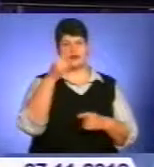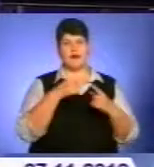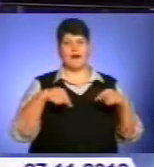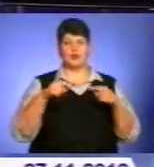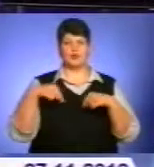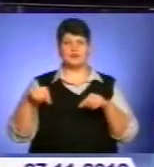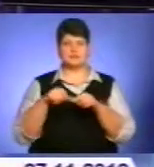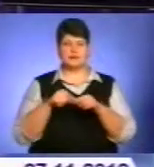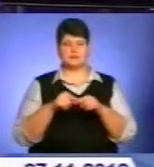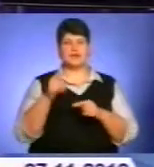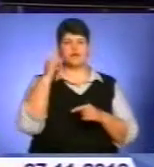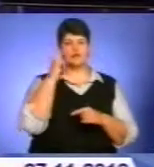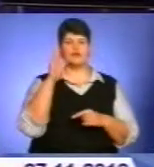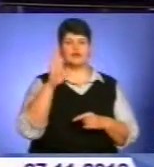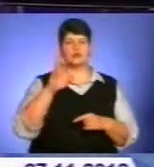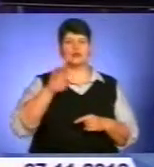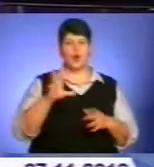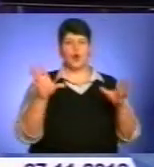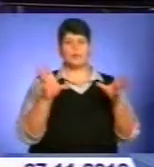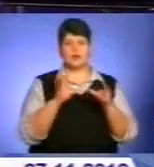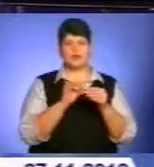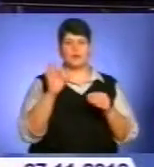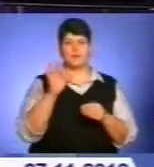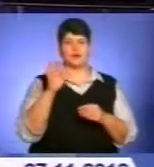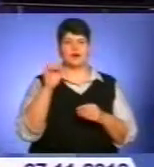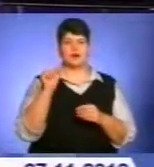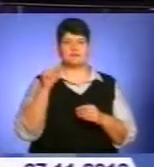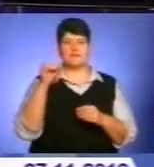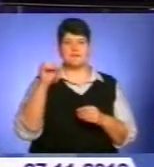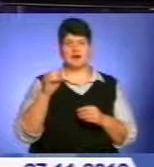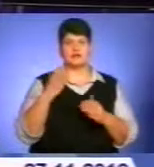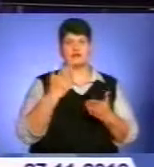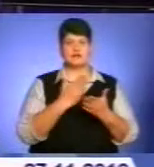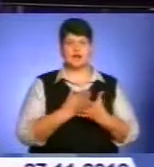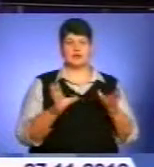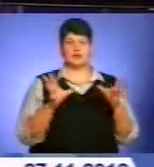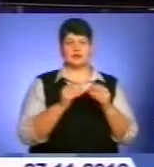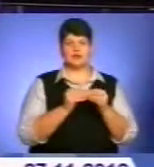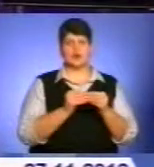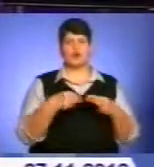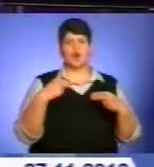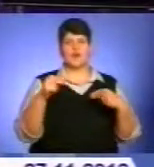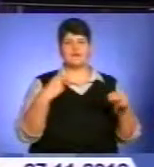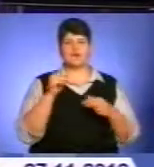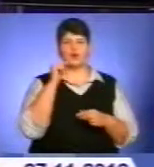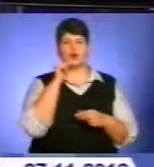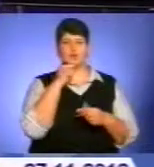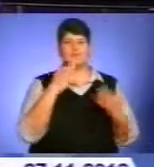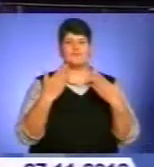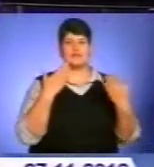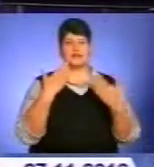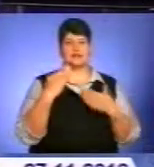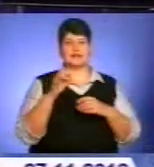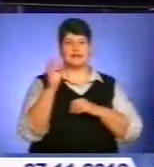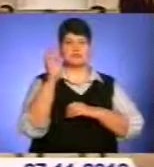На думку Віктора Януковича, Об'єднані Арабські Емірати для України є важливим партнером у розвитку торговельно-економічних відносин на Сході.